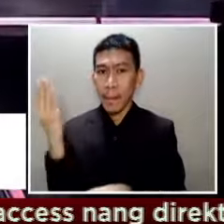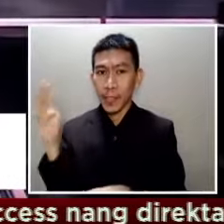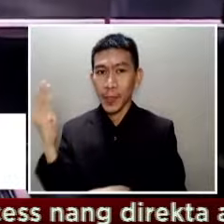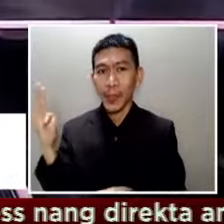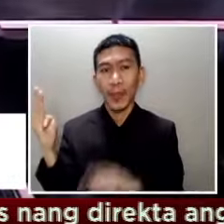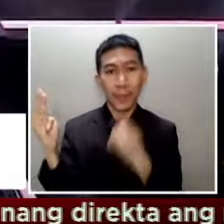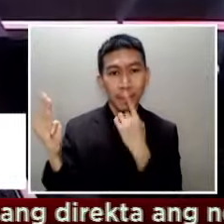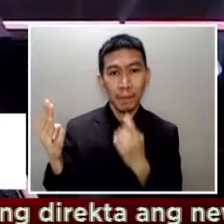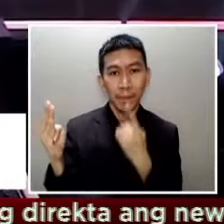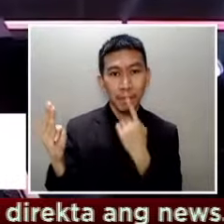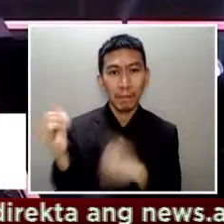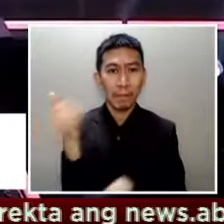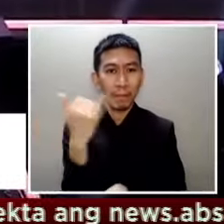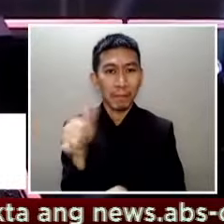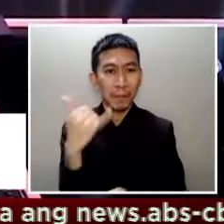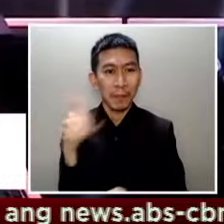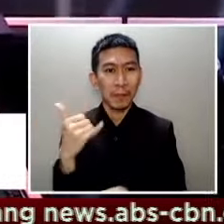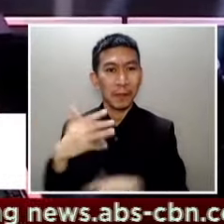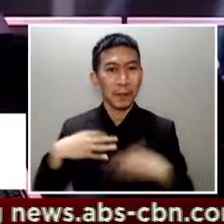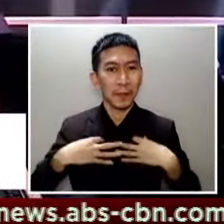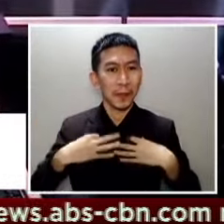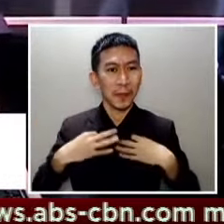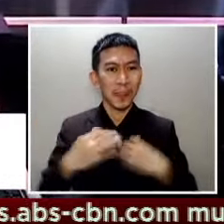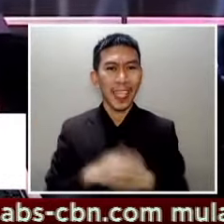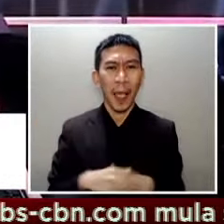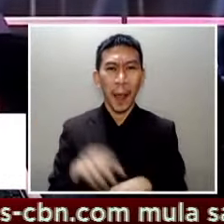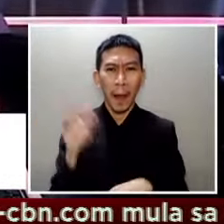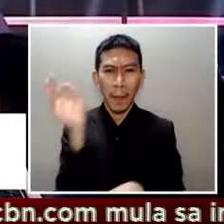todo hiyawang mga Pinoy sa audience